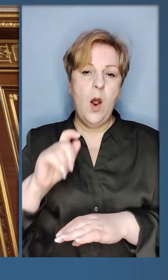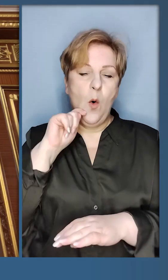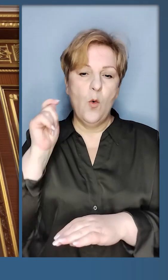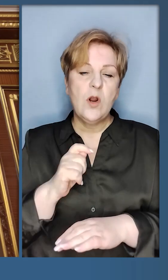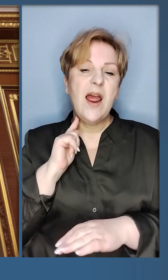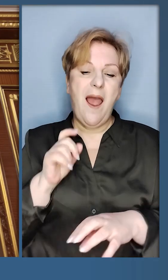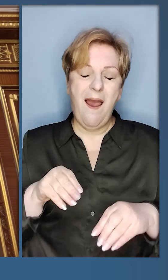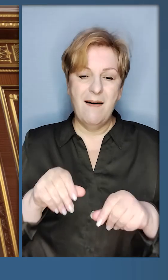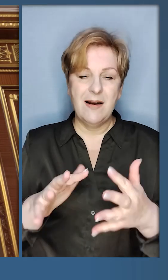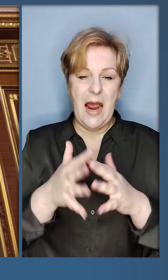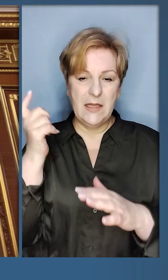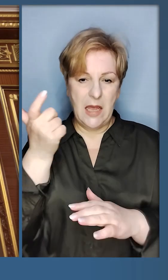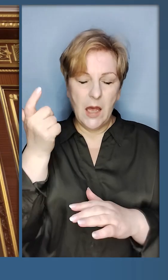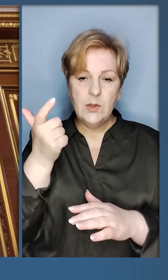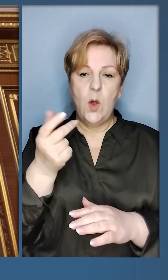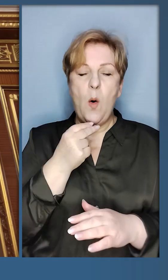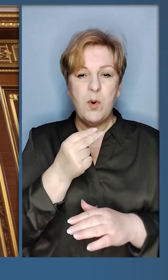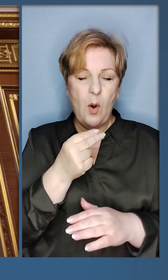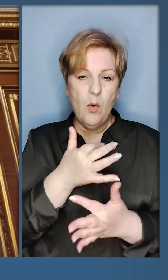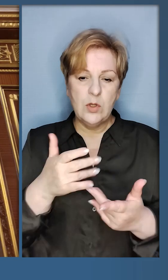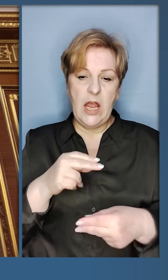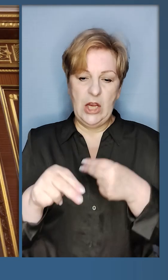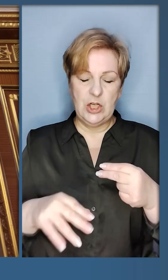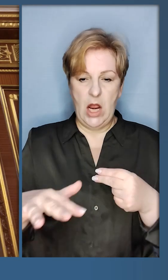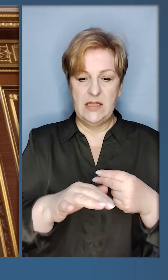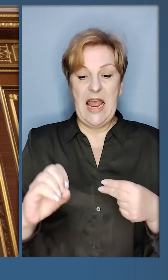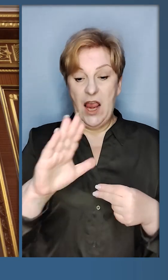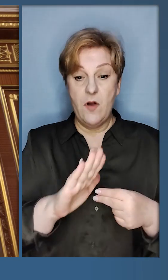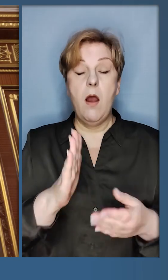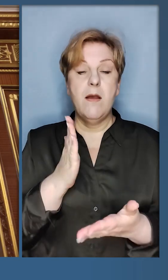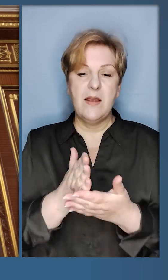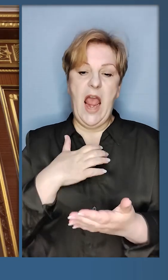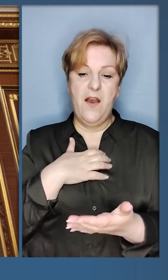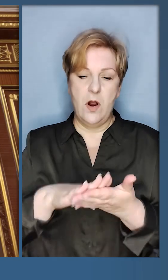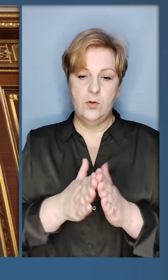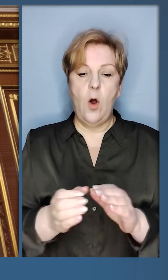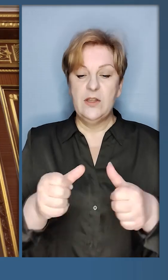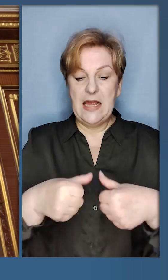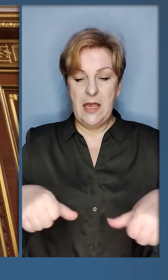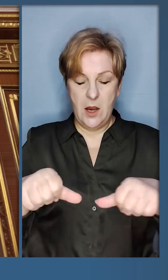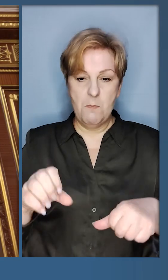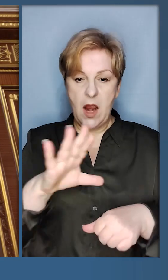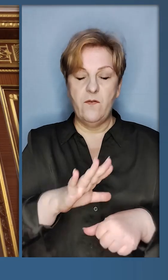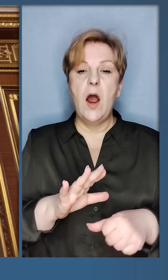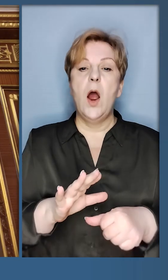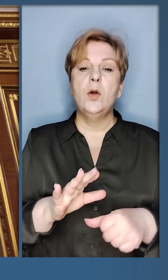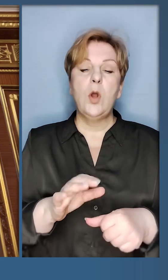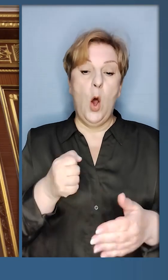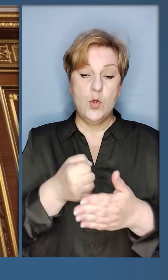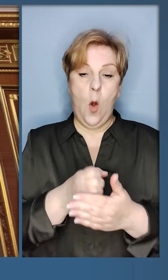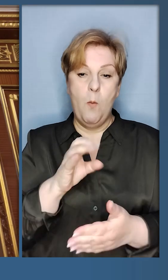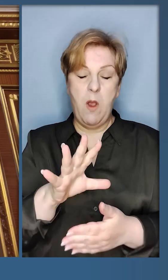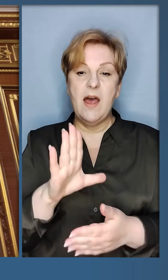аграрної продукції через територію європейських країн. Є дуже важлива домовленість з Єврокомісією, що до 15